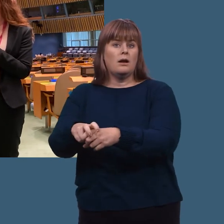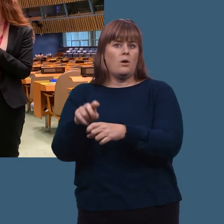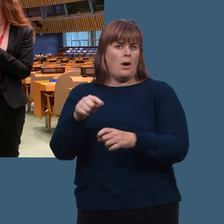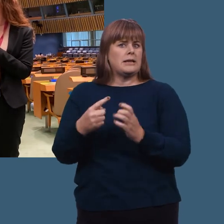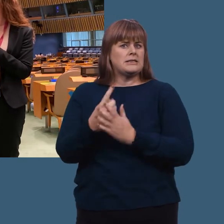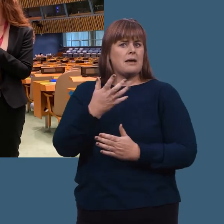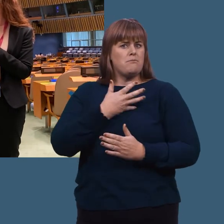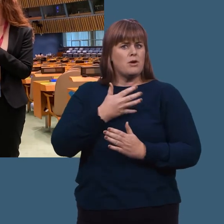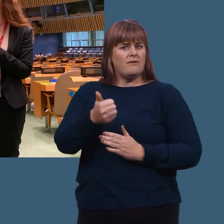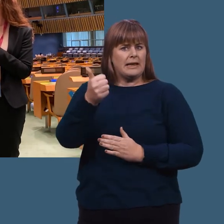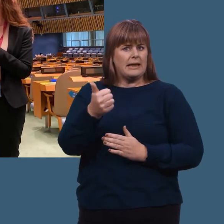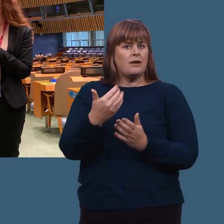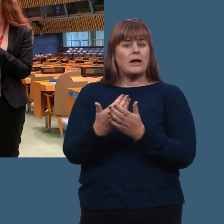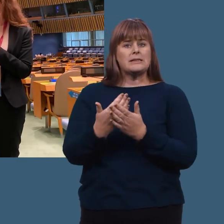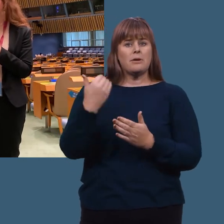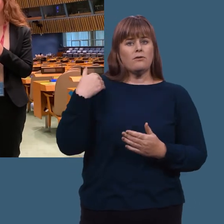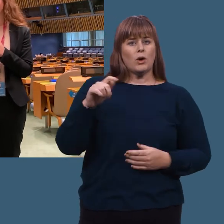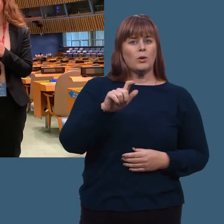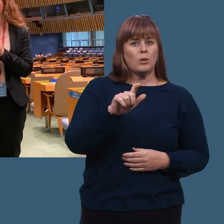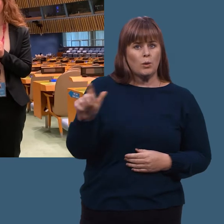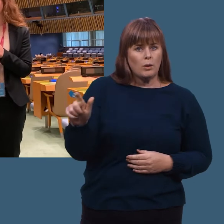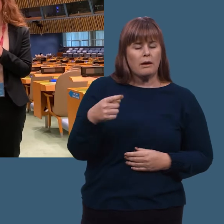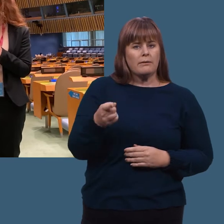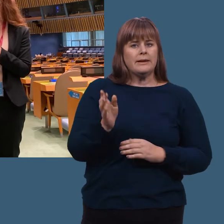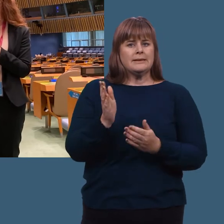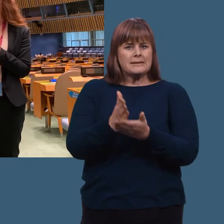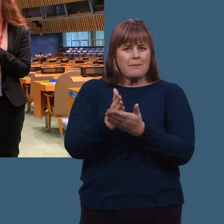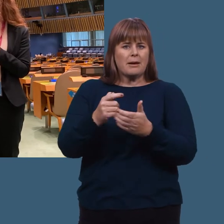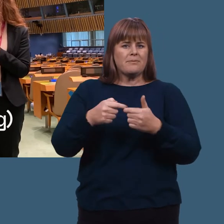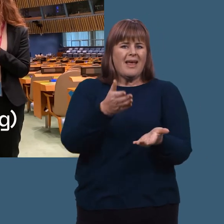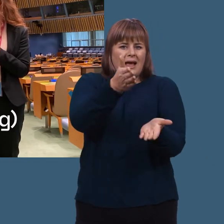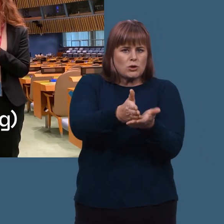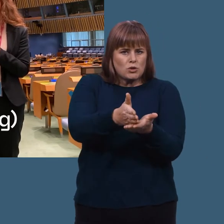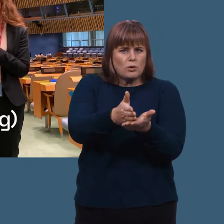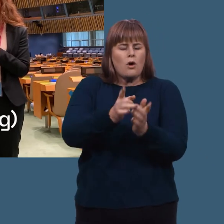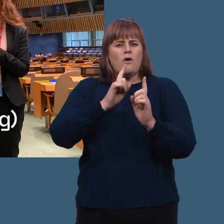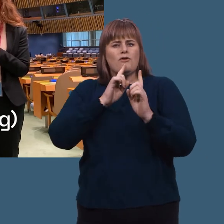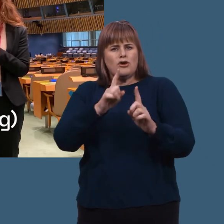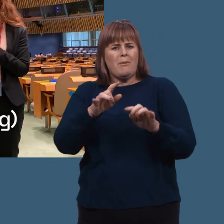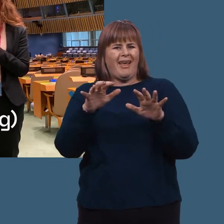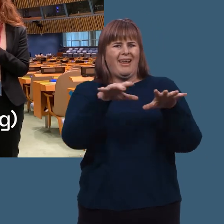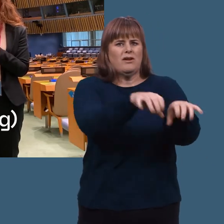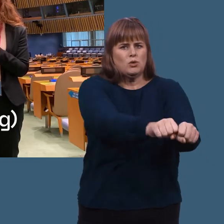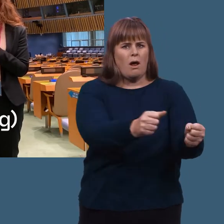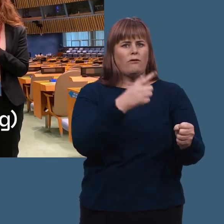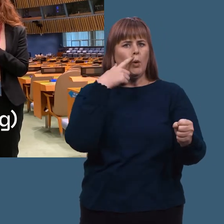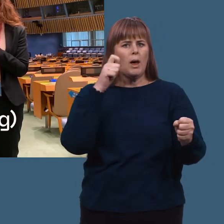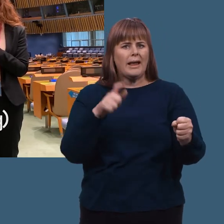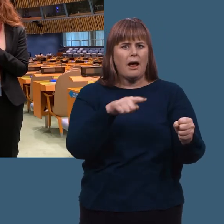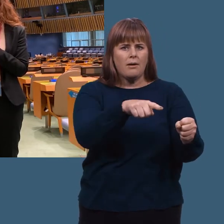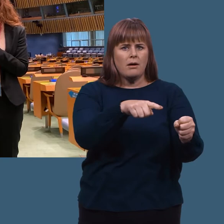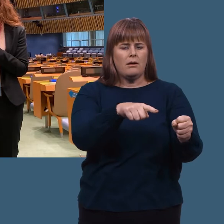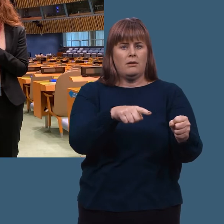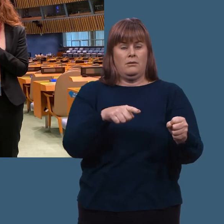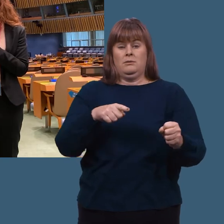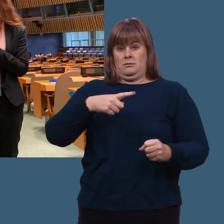her skjer det ganske mange viktige ting. Forrige uke for eksempel så ble det stemt om en resolusjon der man fordømte invasjoner i FN. Og